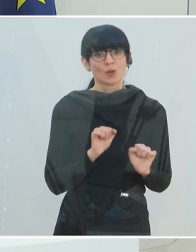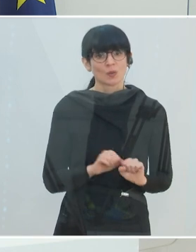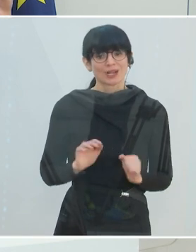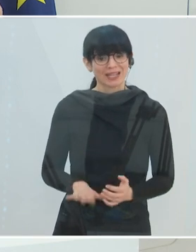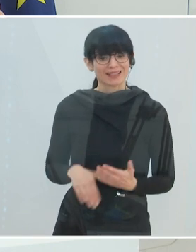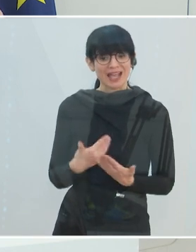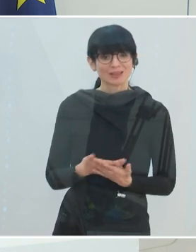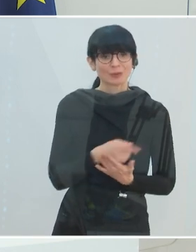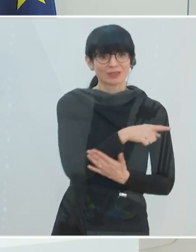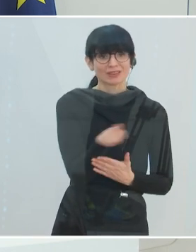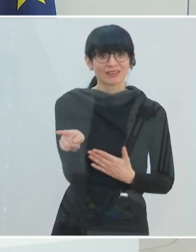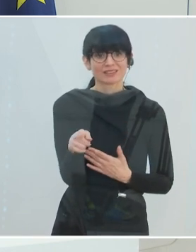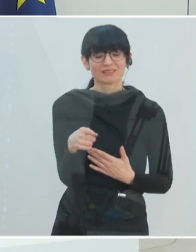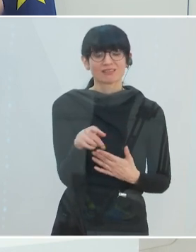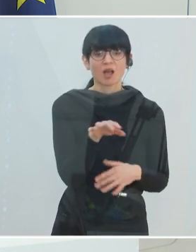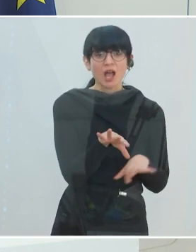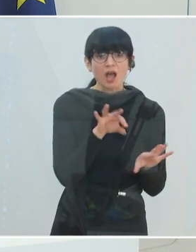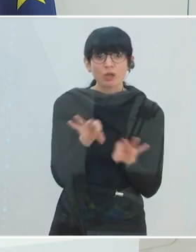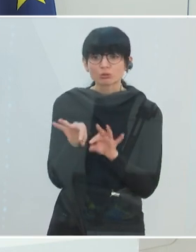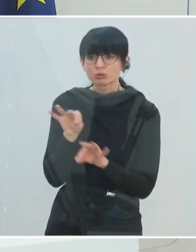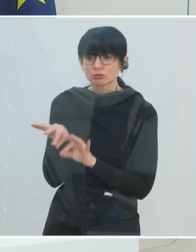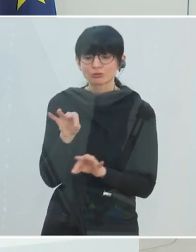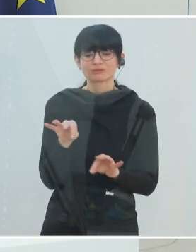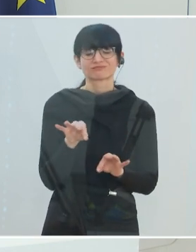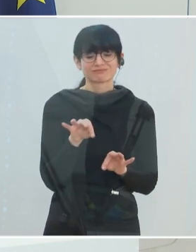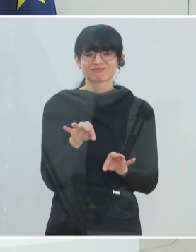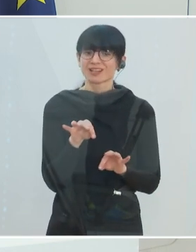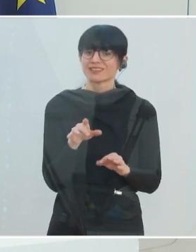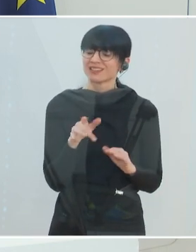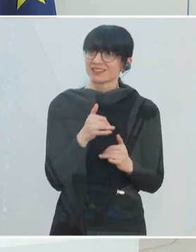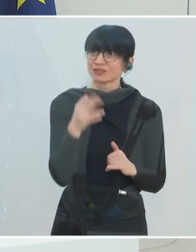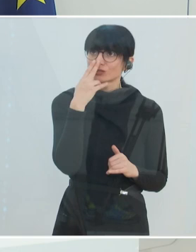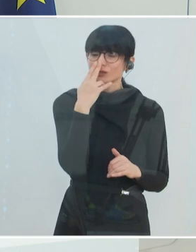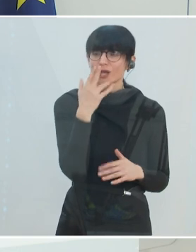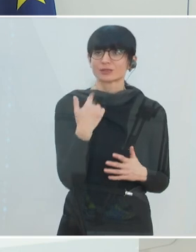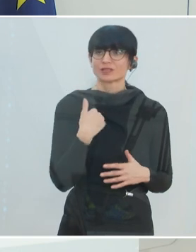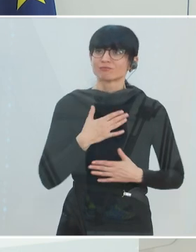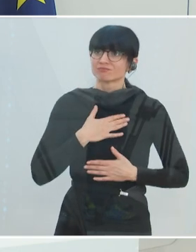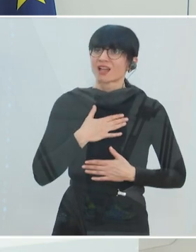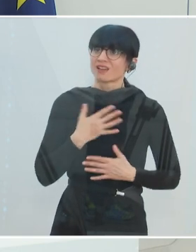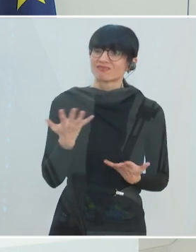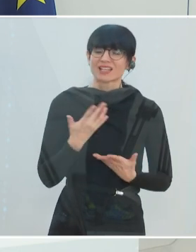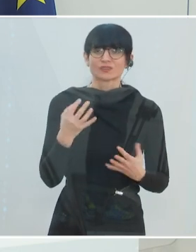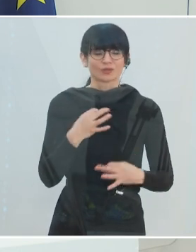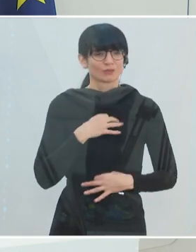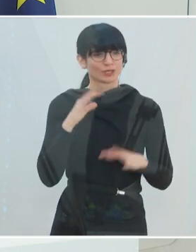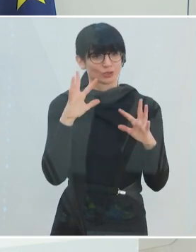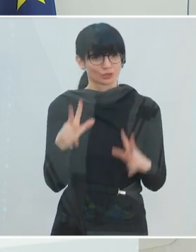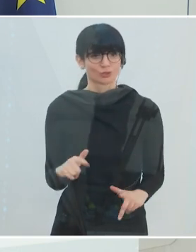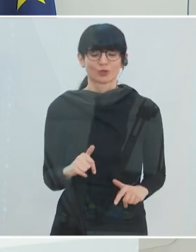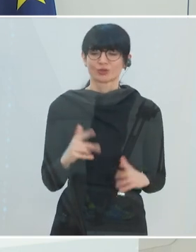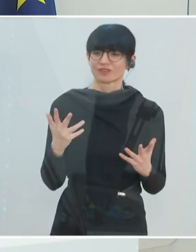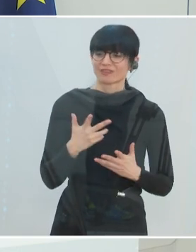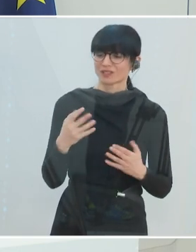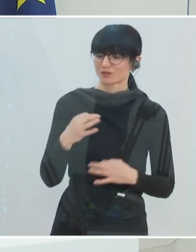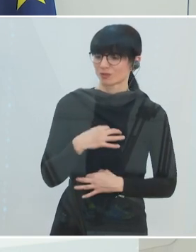auszuloten, zur Verfügung zu stellen und jeder muss dann sein Schönes letztlich dort bedienen,